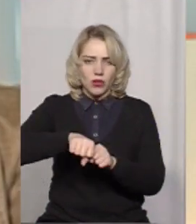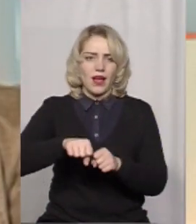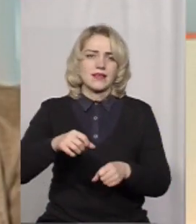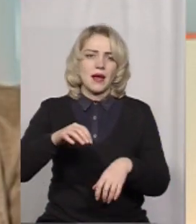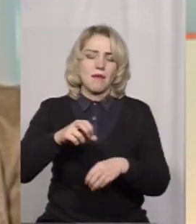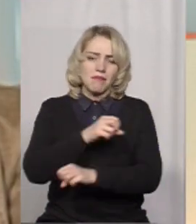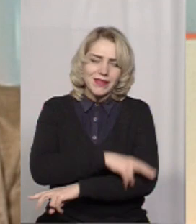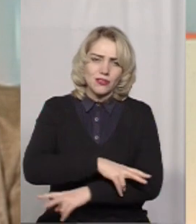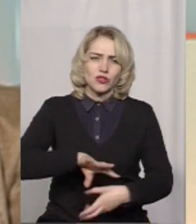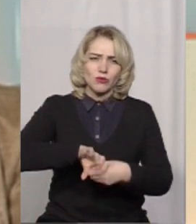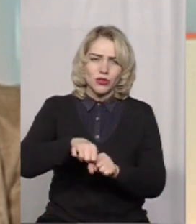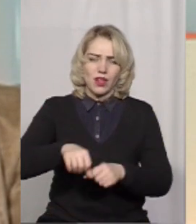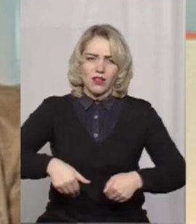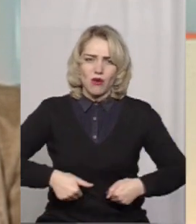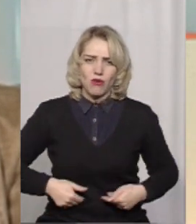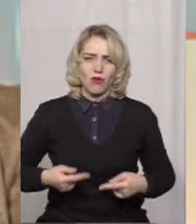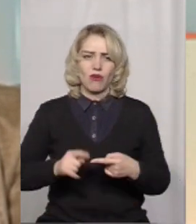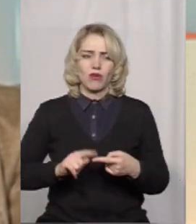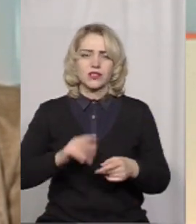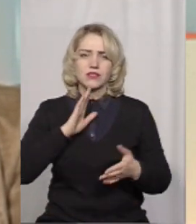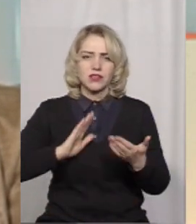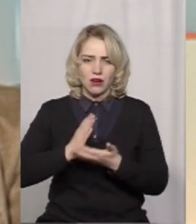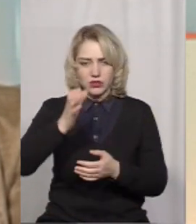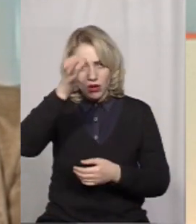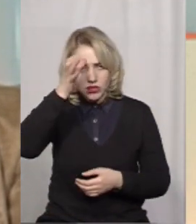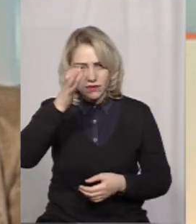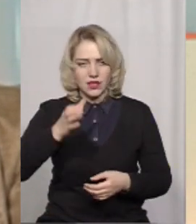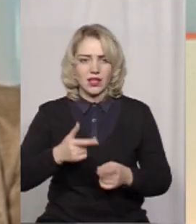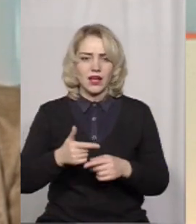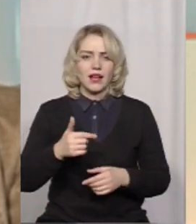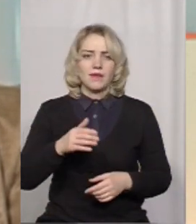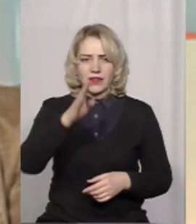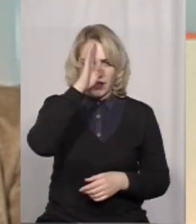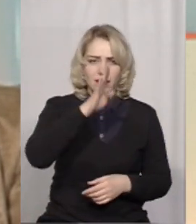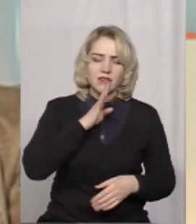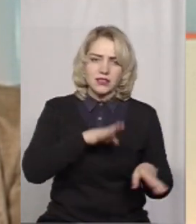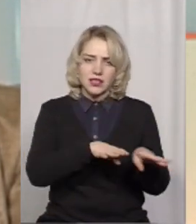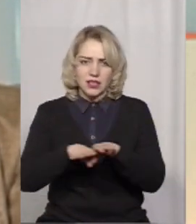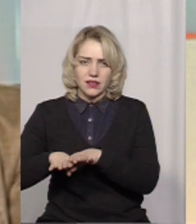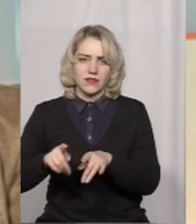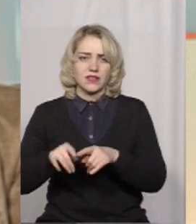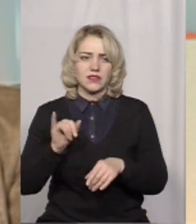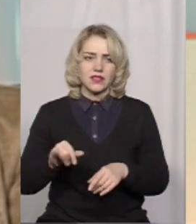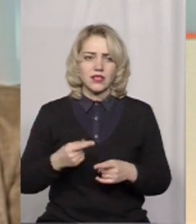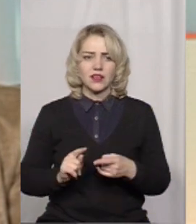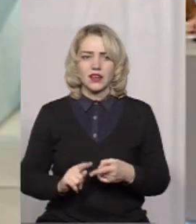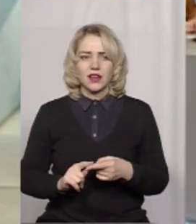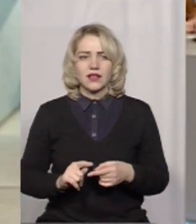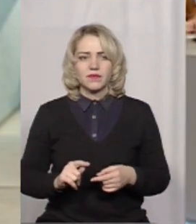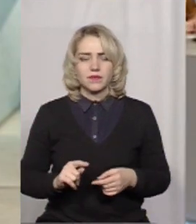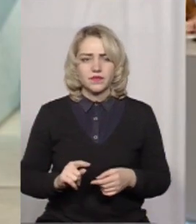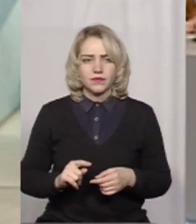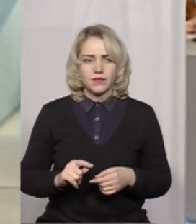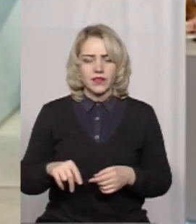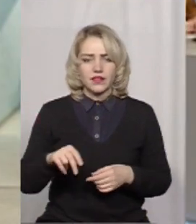голоду, міцне здоров'я і благополуччя, якісна освіта, гендерна рівність. Наприклад, 16 ціль – мир і справедливість,